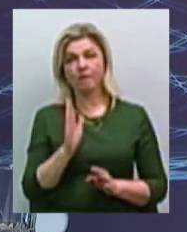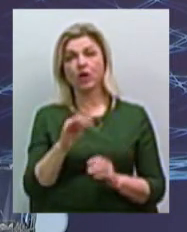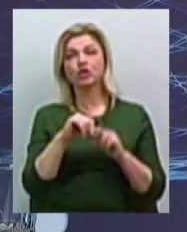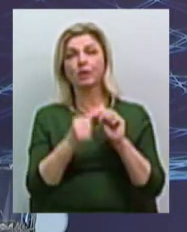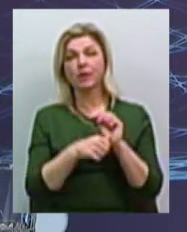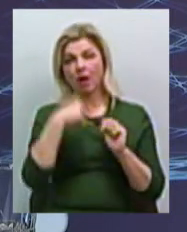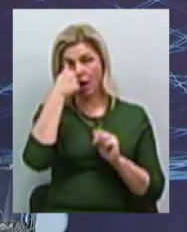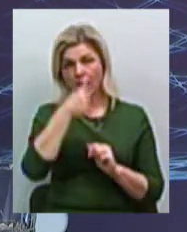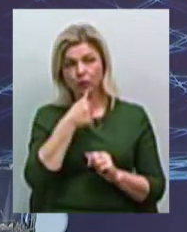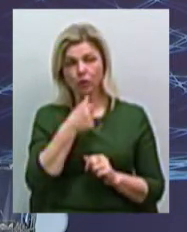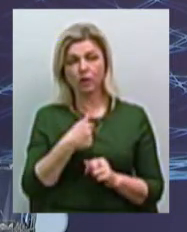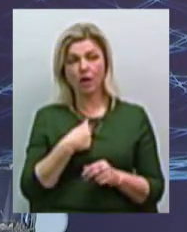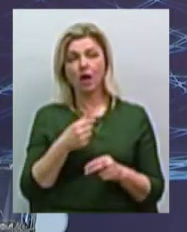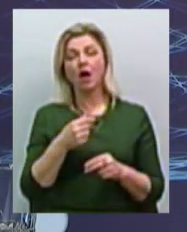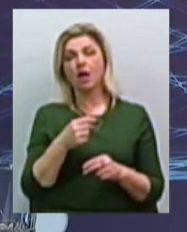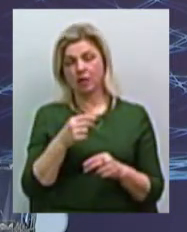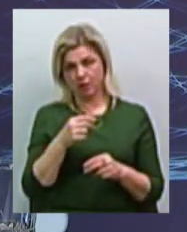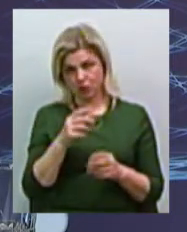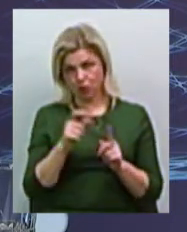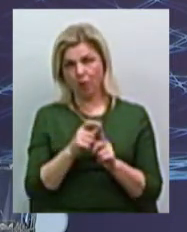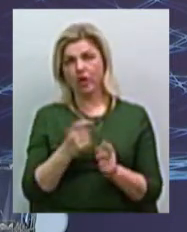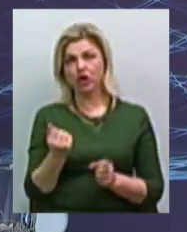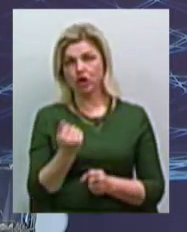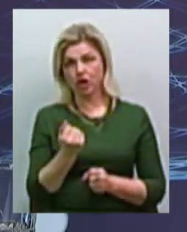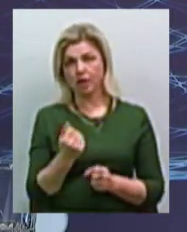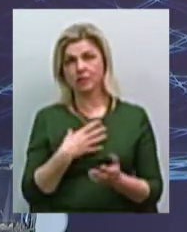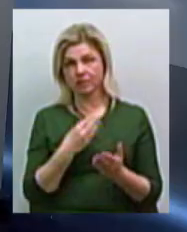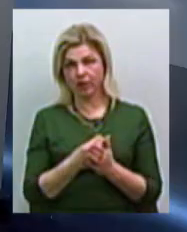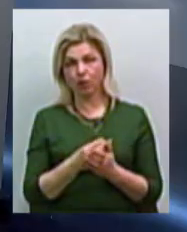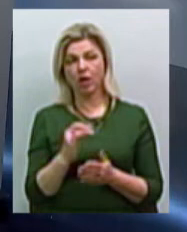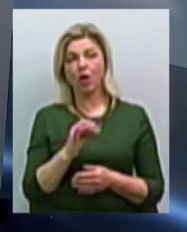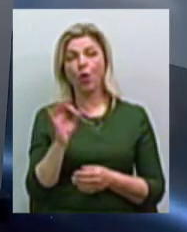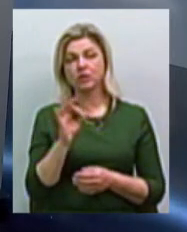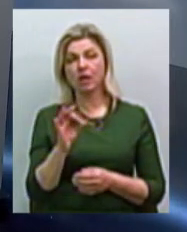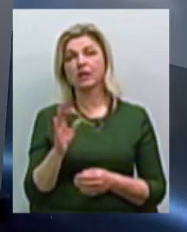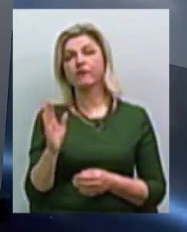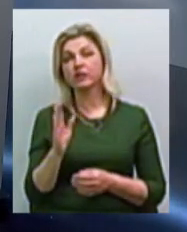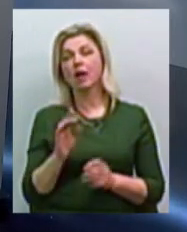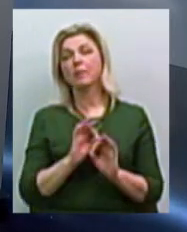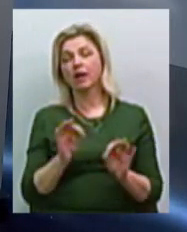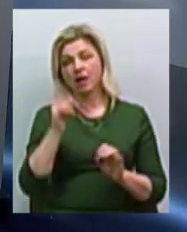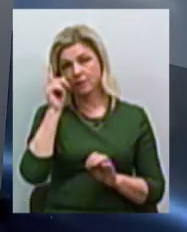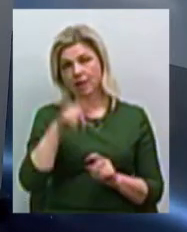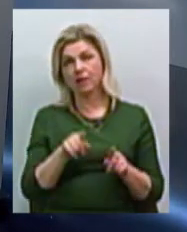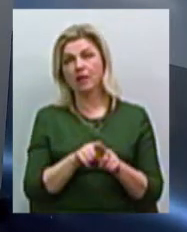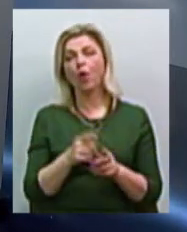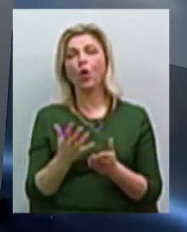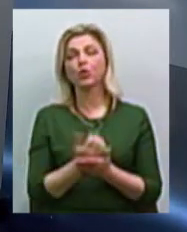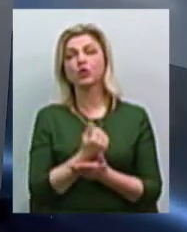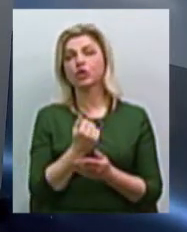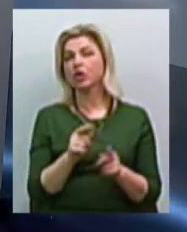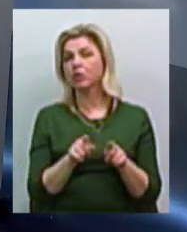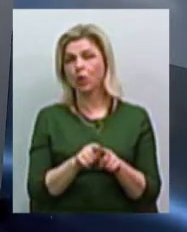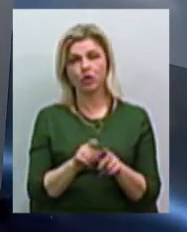году я закінчил слово своє держава. І вот Оксана Руслановна прекрасно знає, такої досвідження теж ні у кого